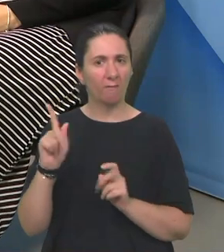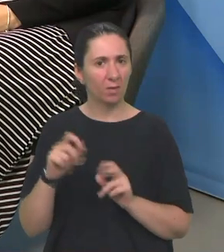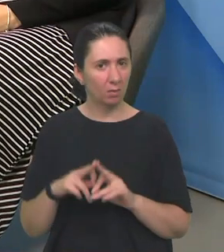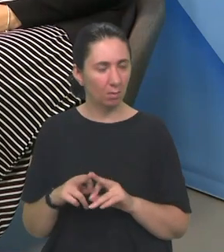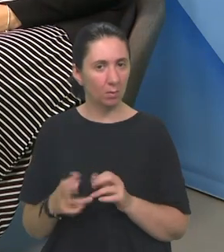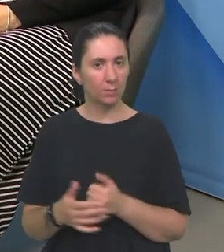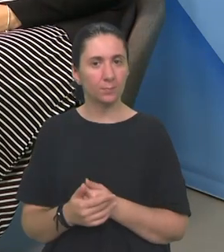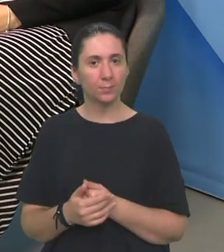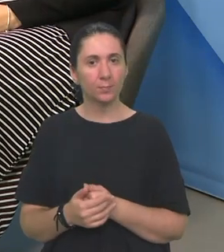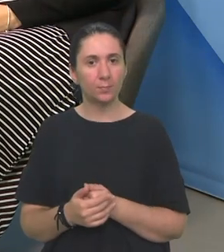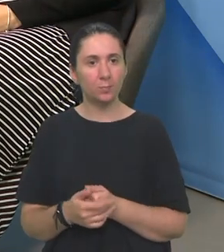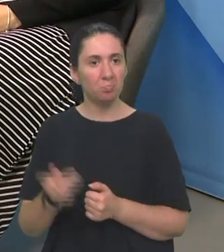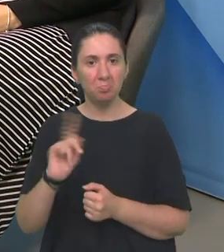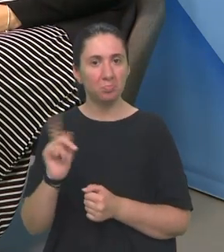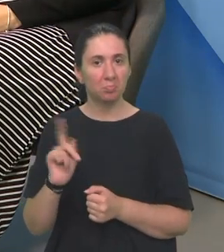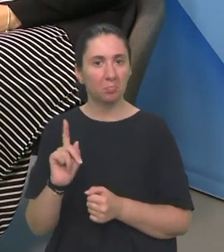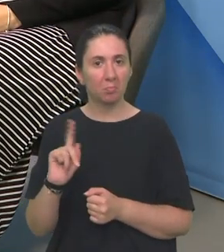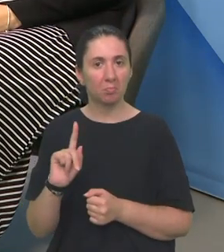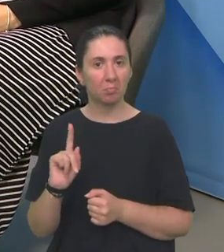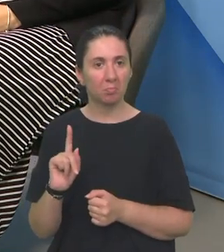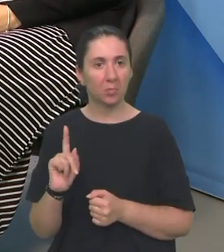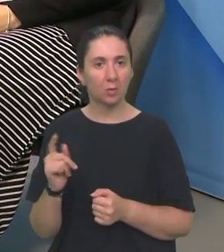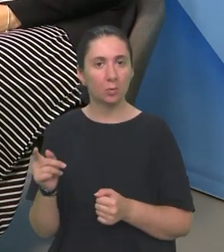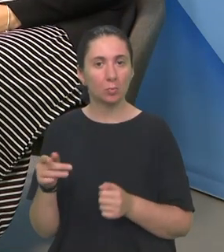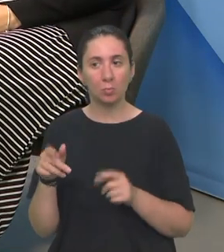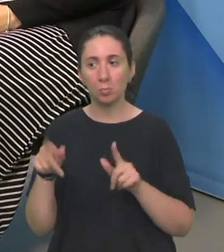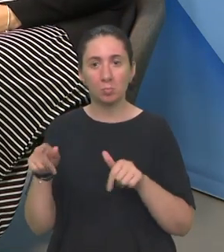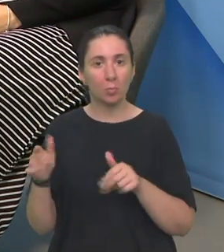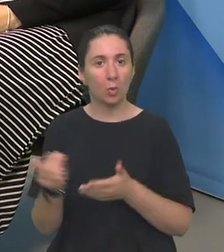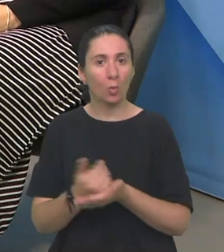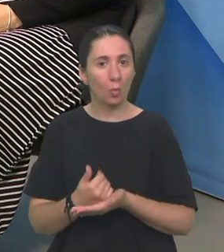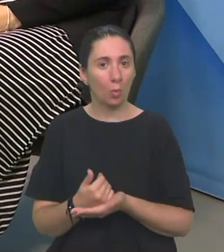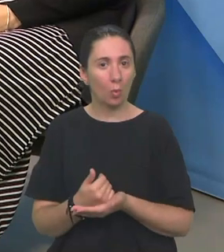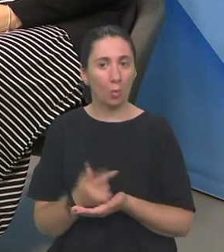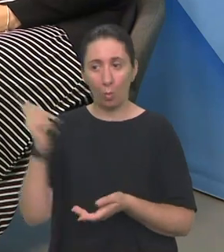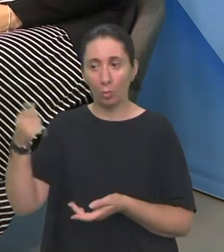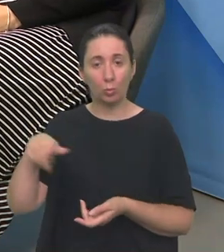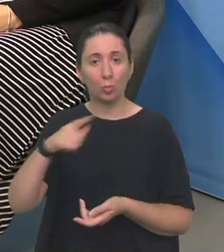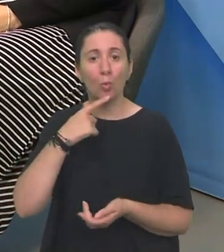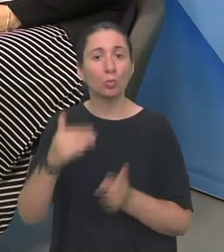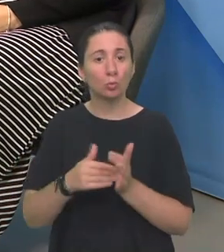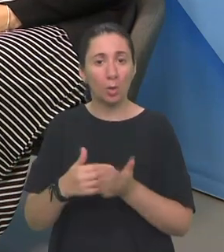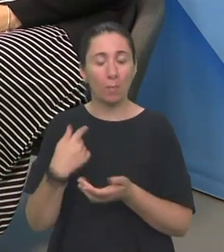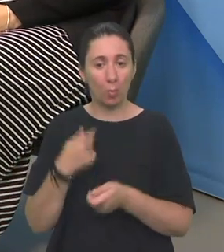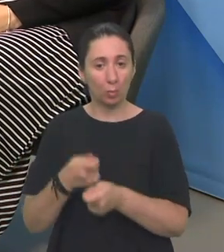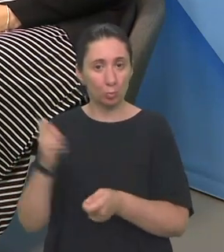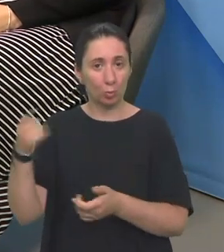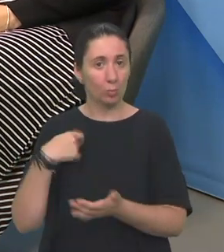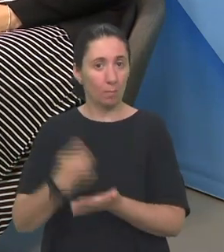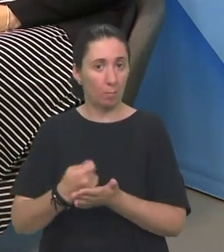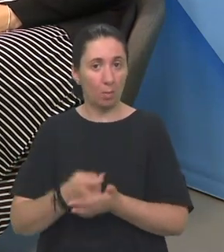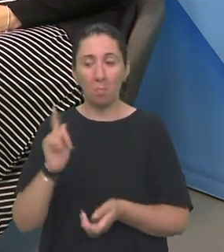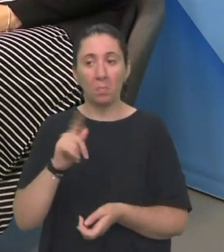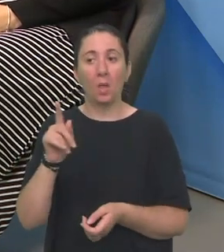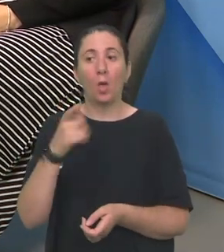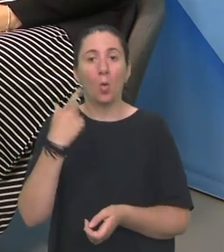nisam, onda su koristili moju uslugu Plaćali su mi oni koji su trebali Čak i ne osobe